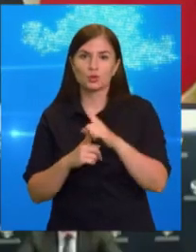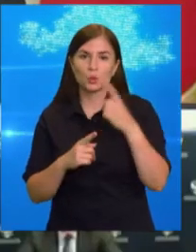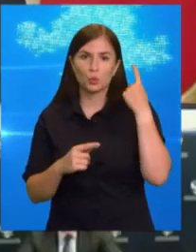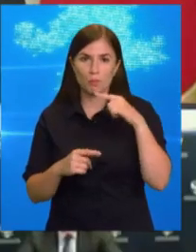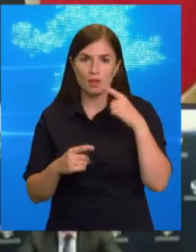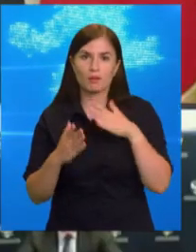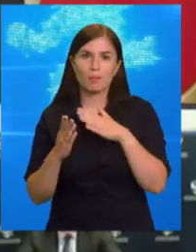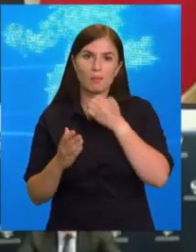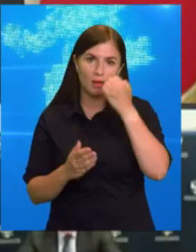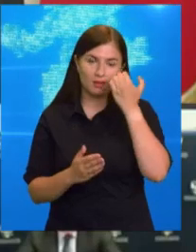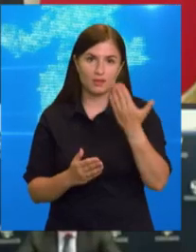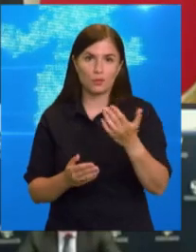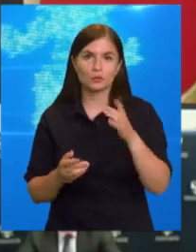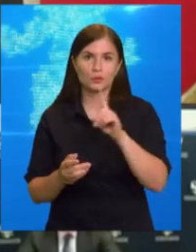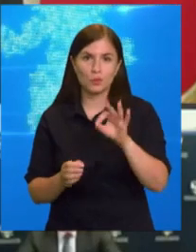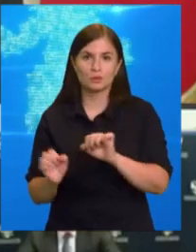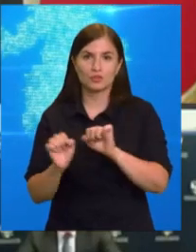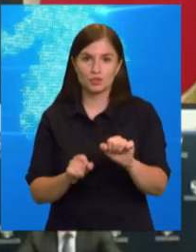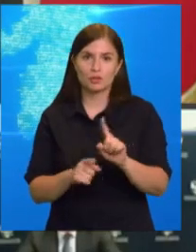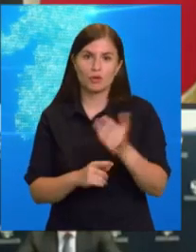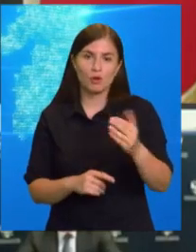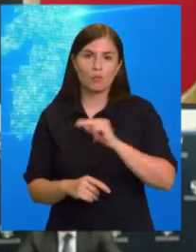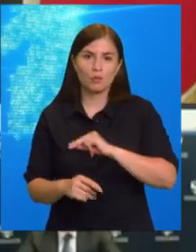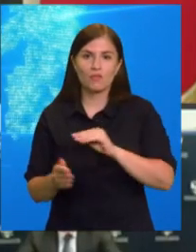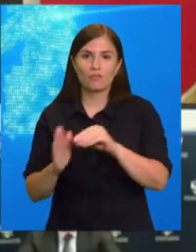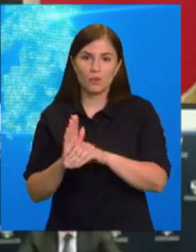поблагодарил зоозащитника и его фонд за работу в период пандемии COVID-19. Не одеть халат, зайти к этому.